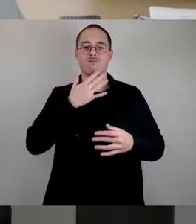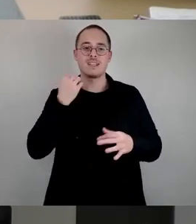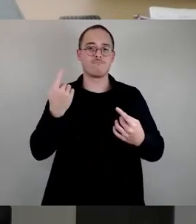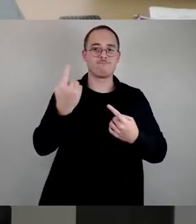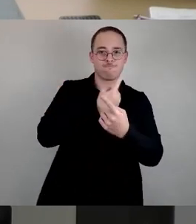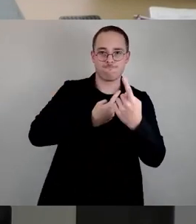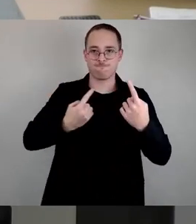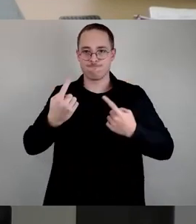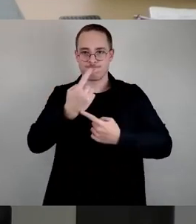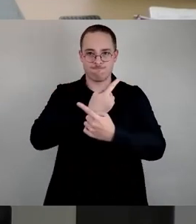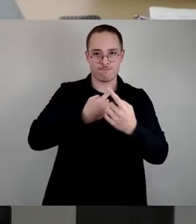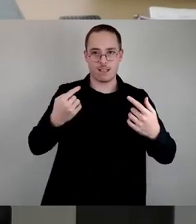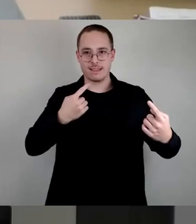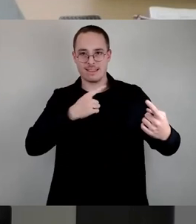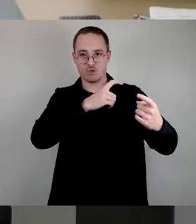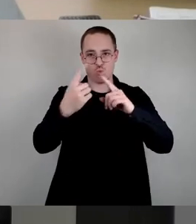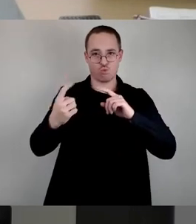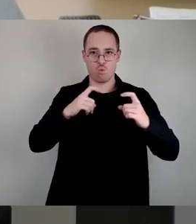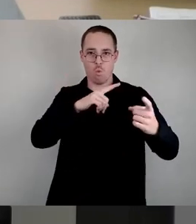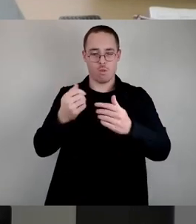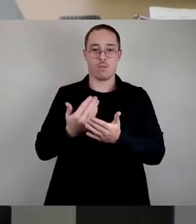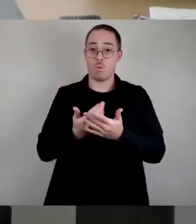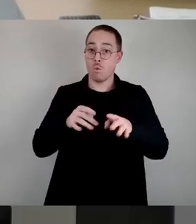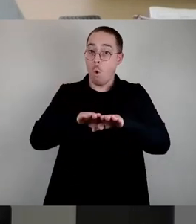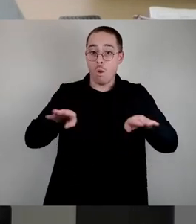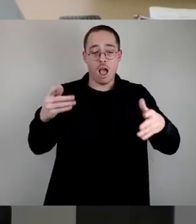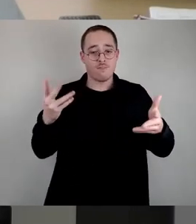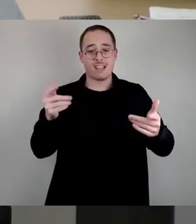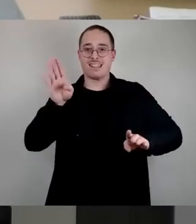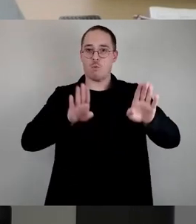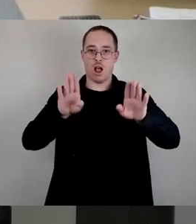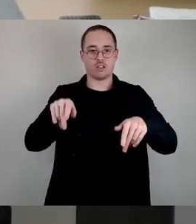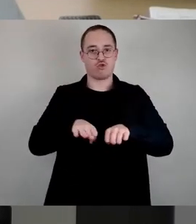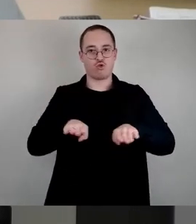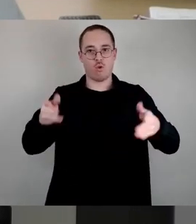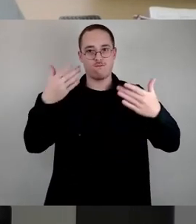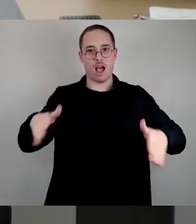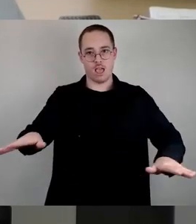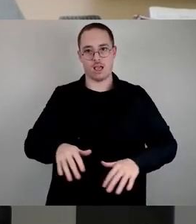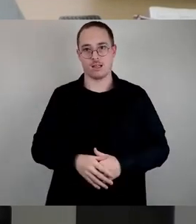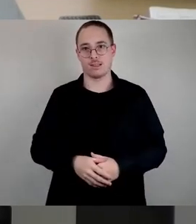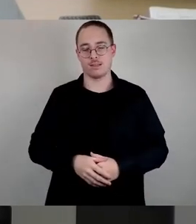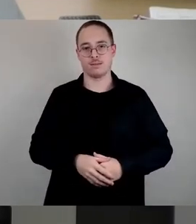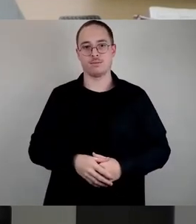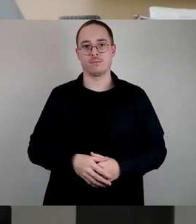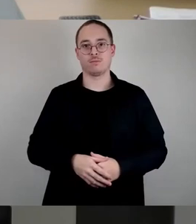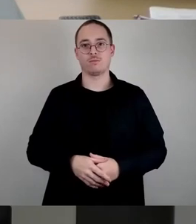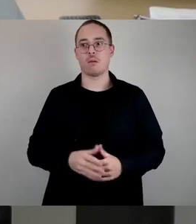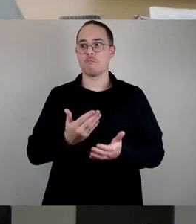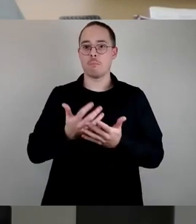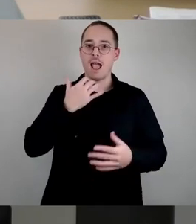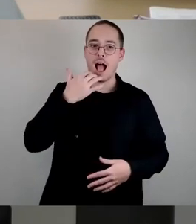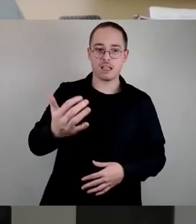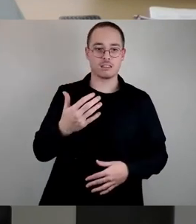demokratischen Grundwerten basiert. Sobald Menschen abgewertet, in Gruppen sortiert und verag allgemeinert werden oder Hass und Hetze sowie